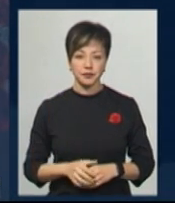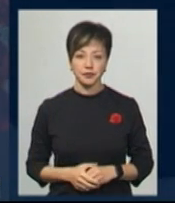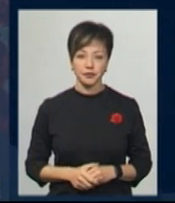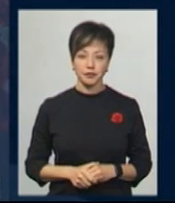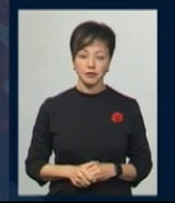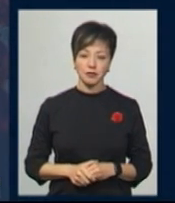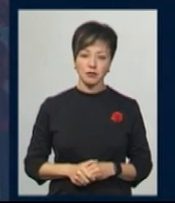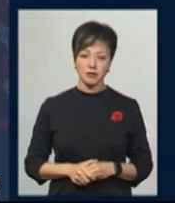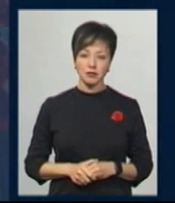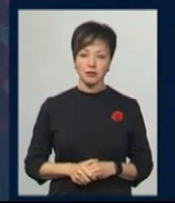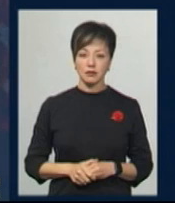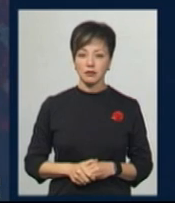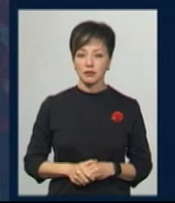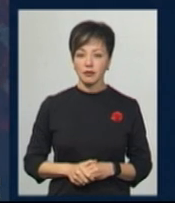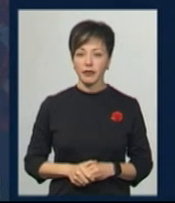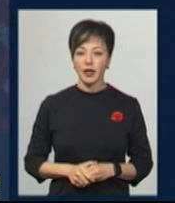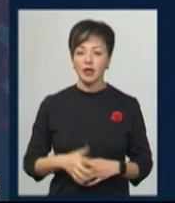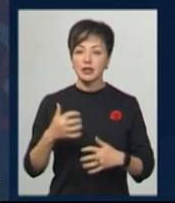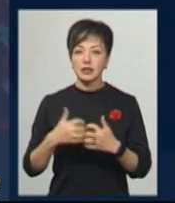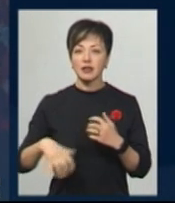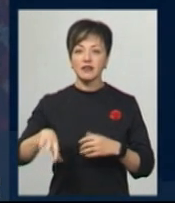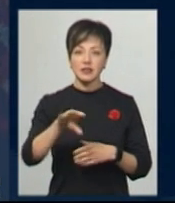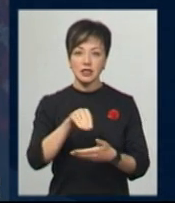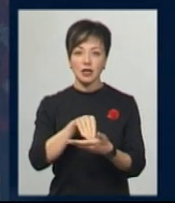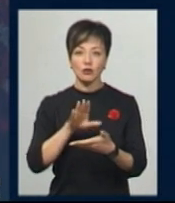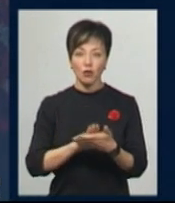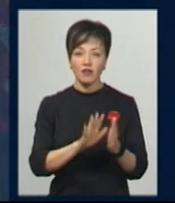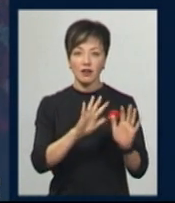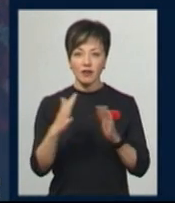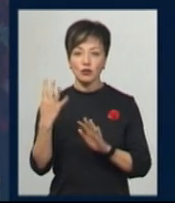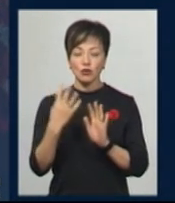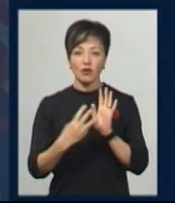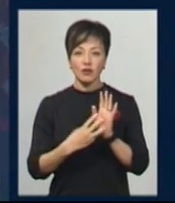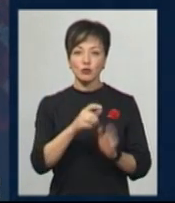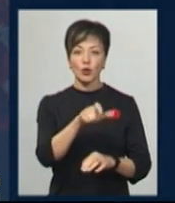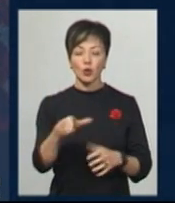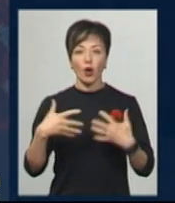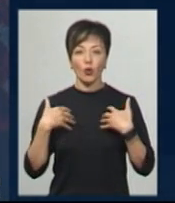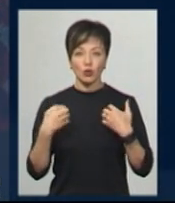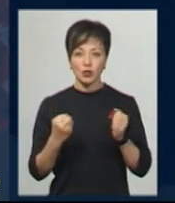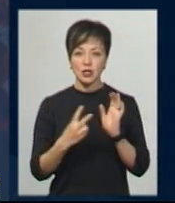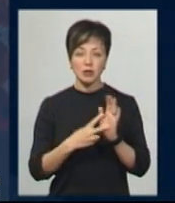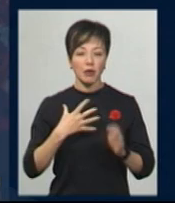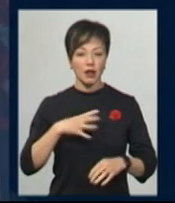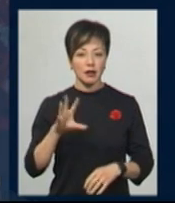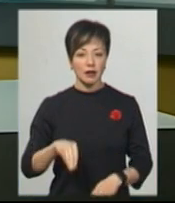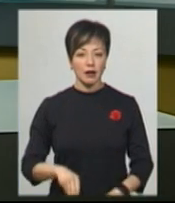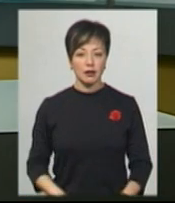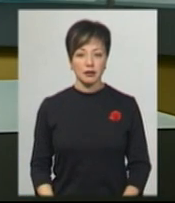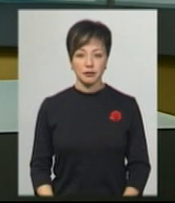ліквідації надзвичайної ситуації. Серед усіх зареєстрованих випадків 48 людей одужало, 7 летальних.